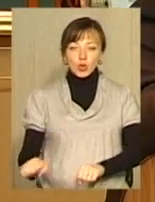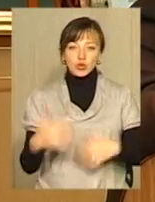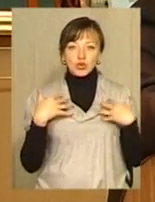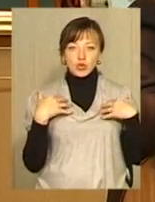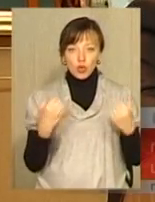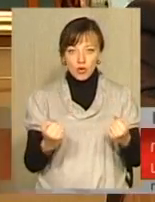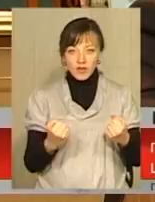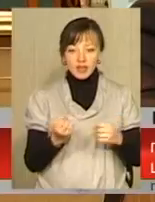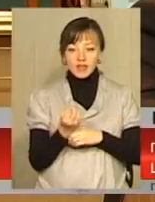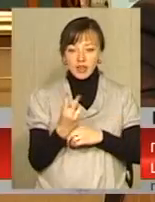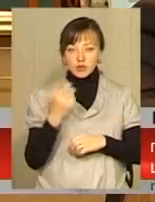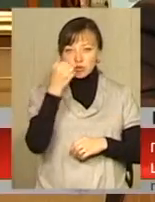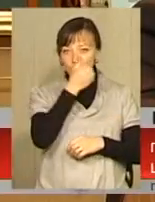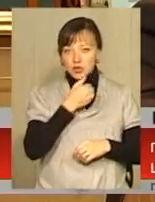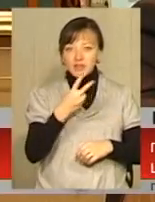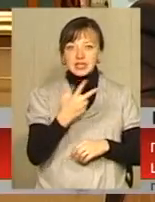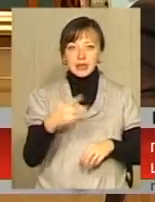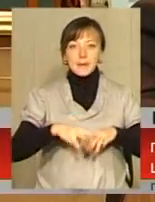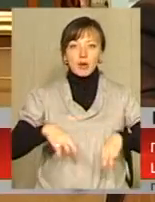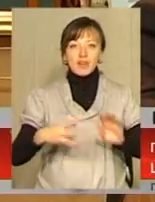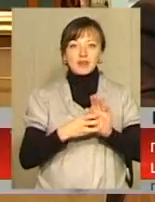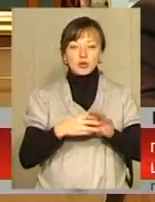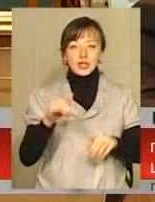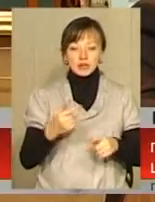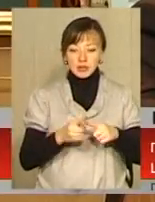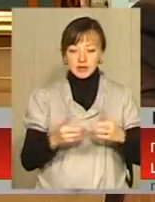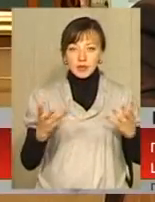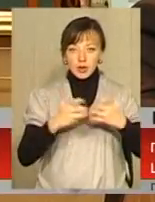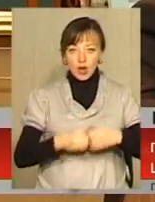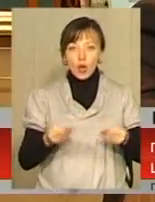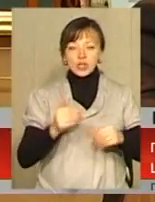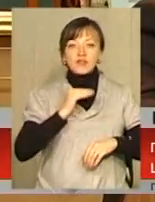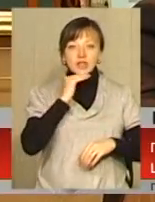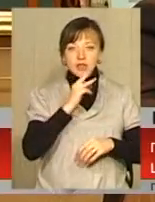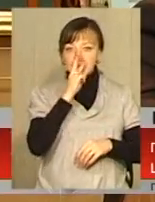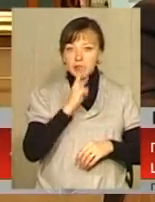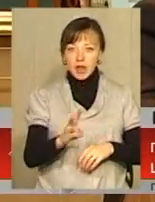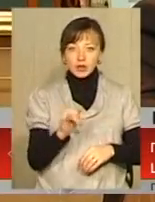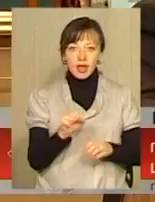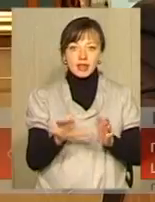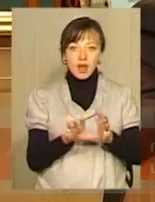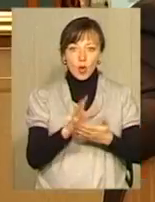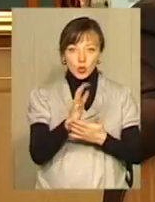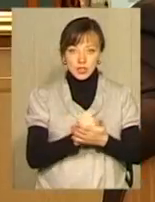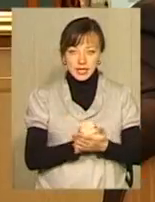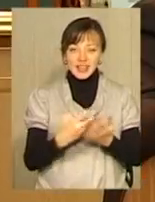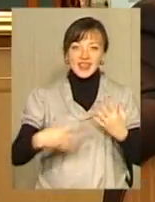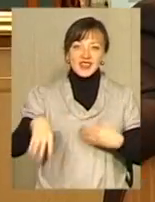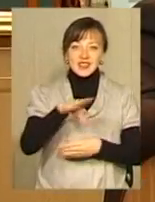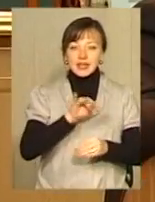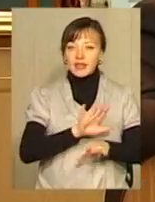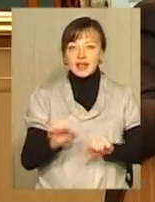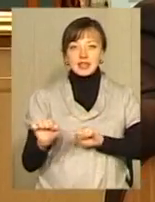становить 23 мільйона 800 тисяч. По наших підрахунках цих коштів вистачить на зробітню плату енергоносідії. Всі